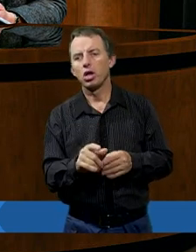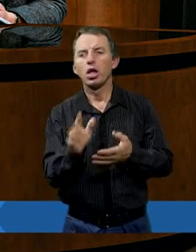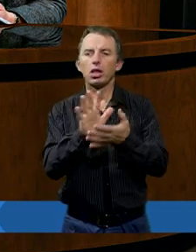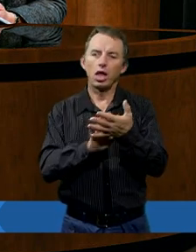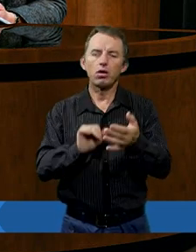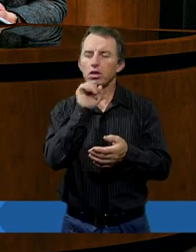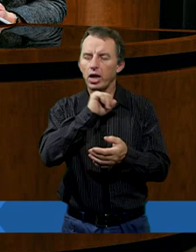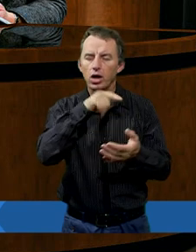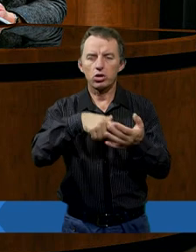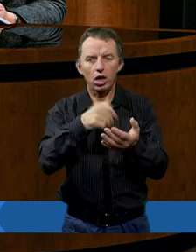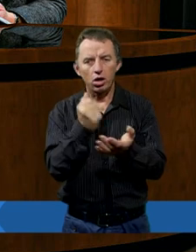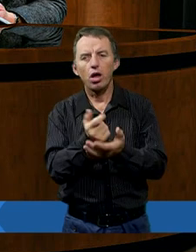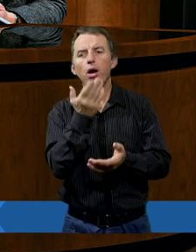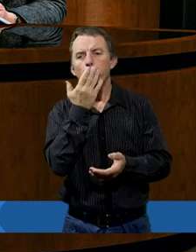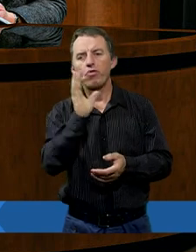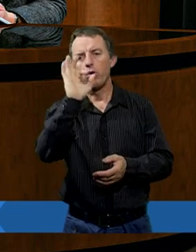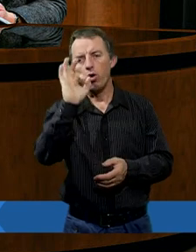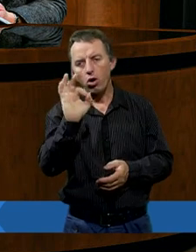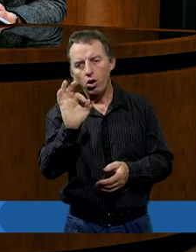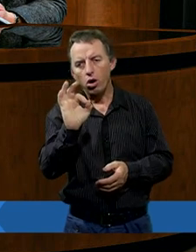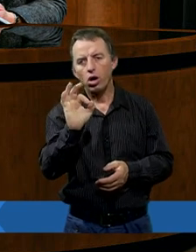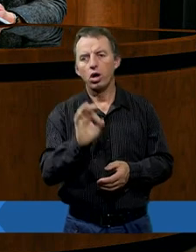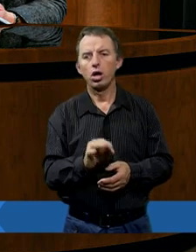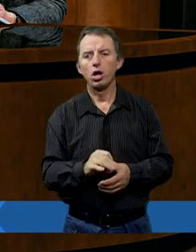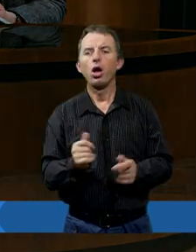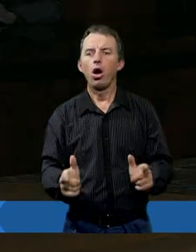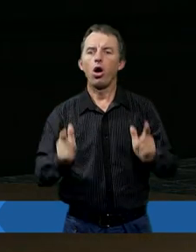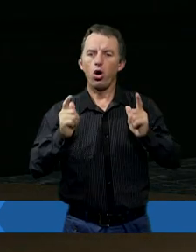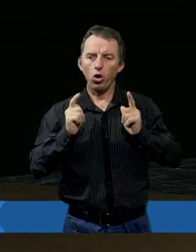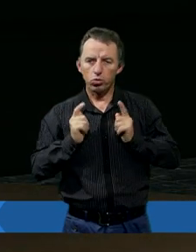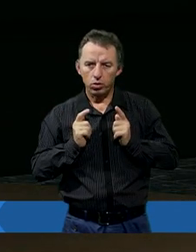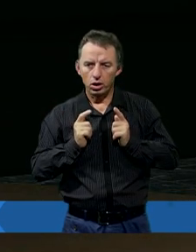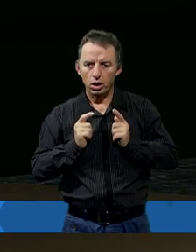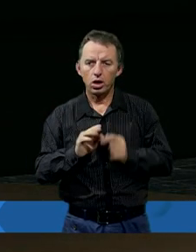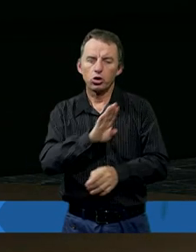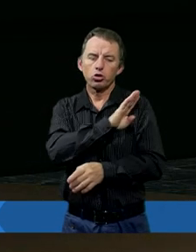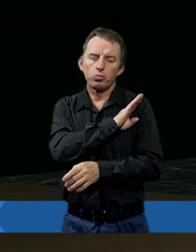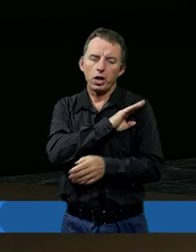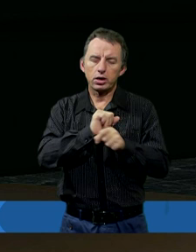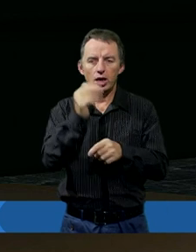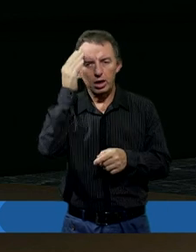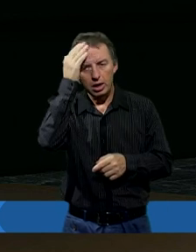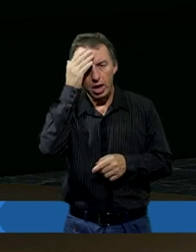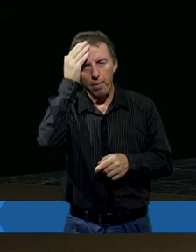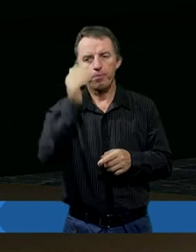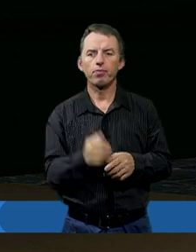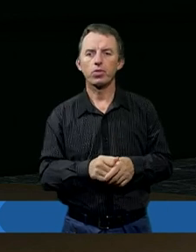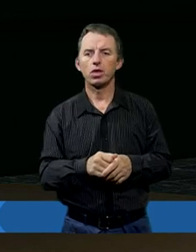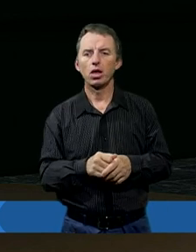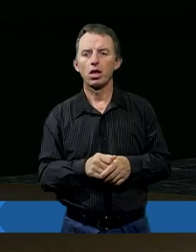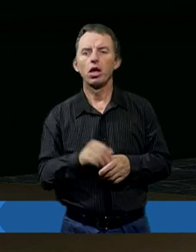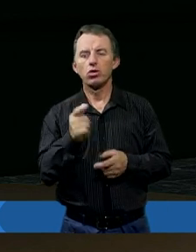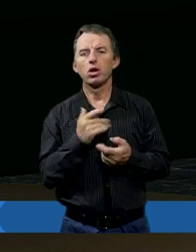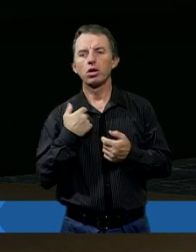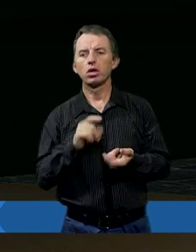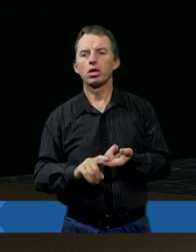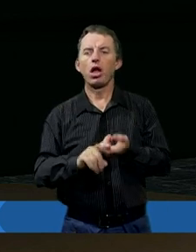tekstów Starego Testamentu mówią o tym odpoczynku, o tym, że śmierć jest stanem pewnego